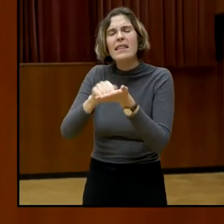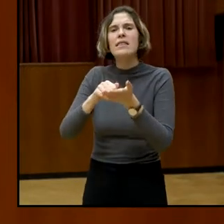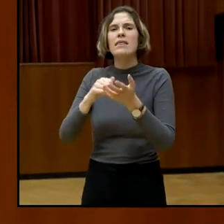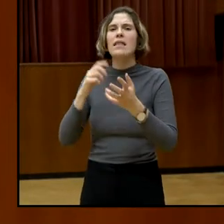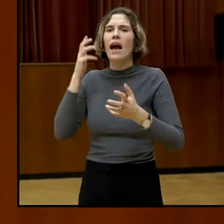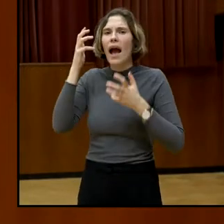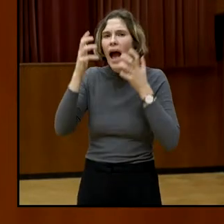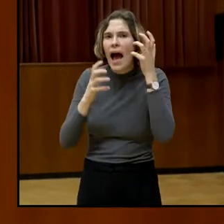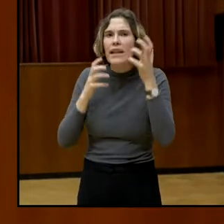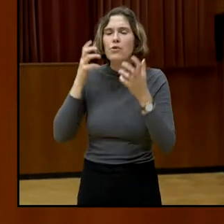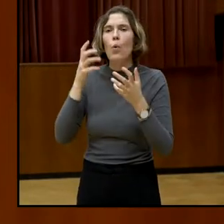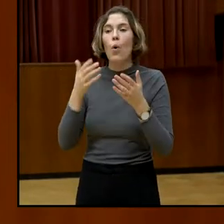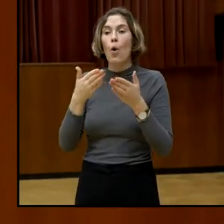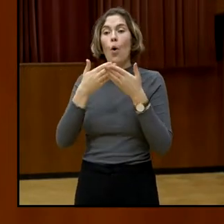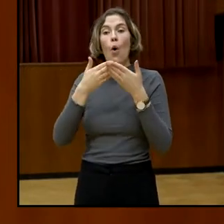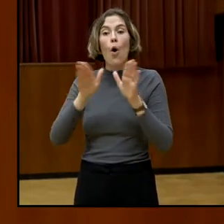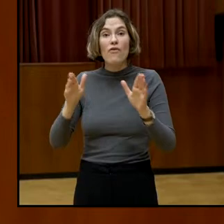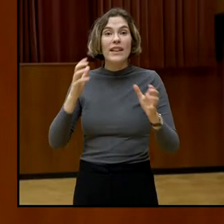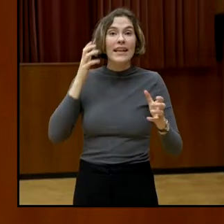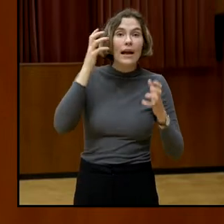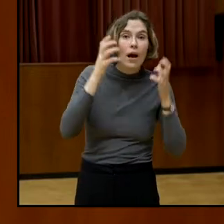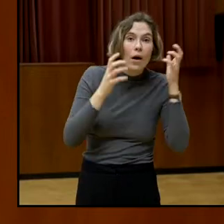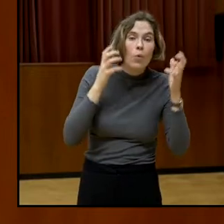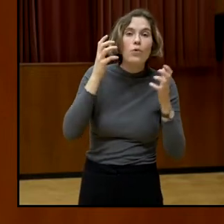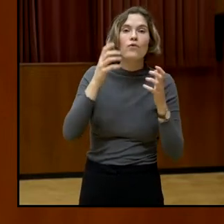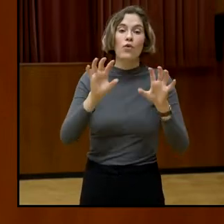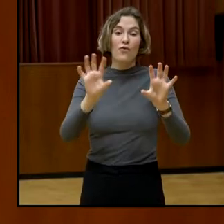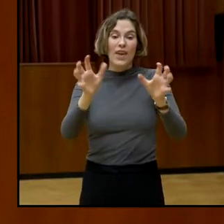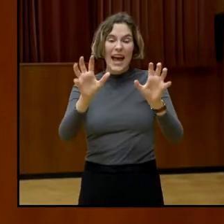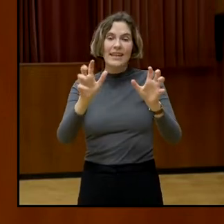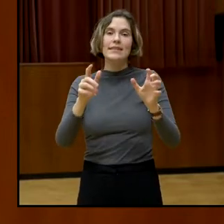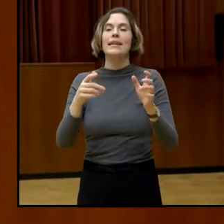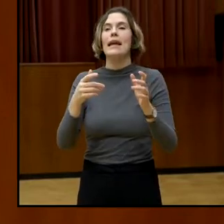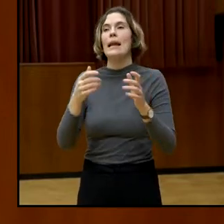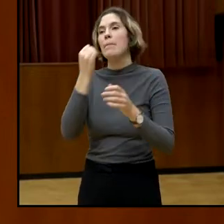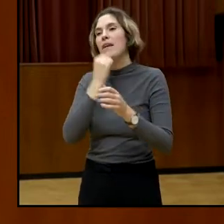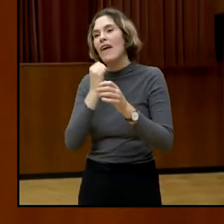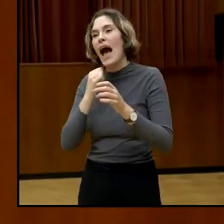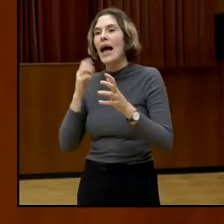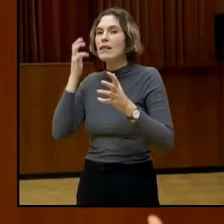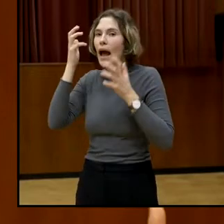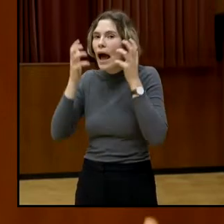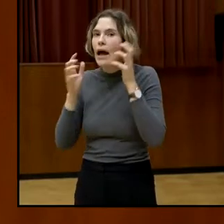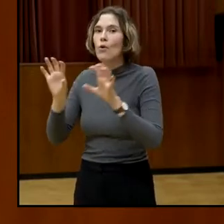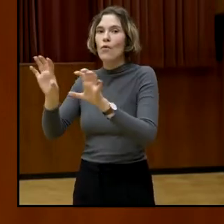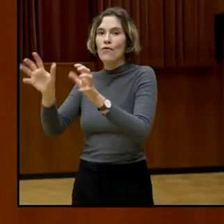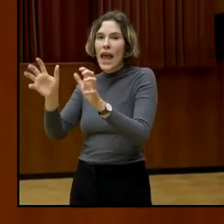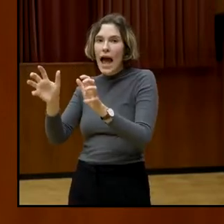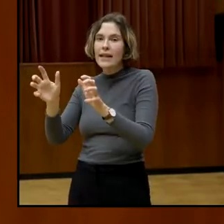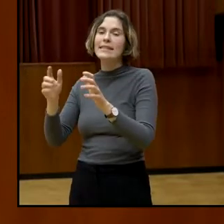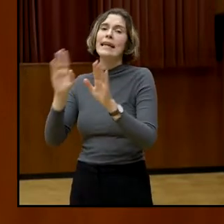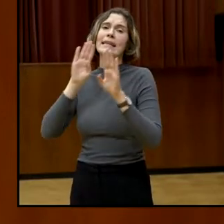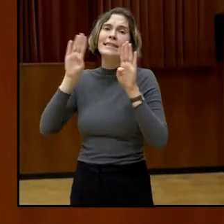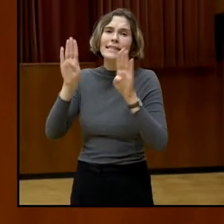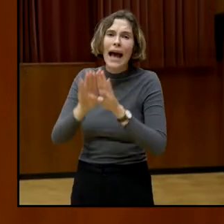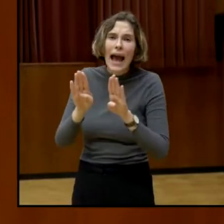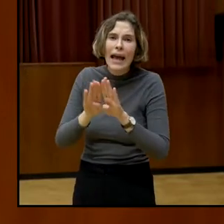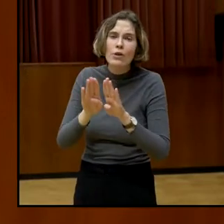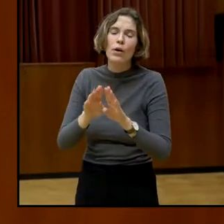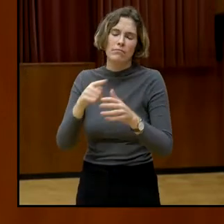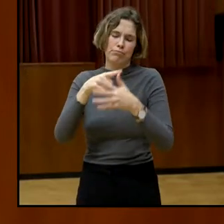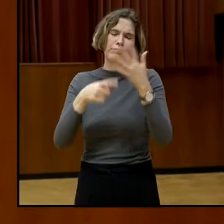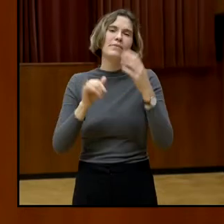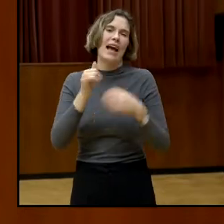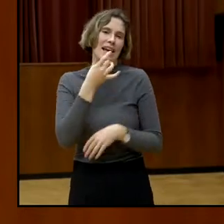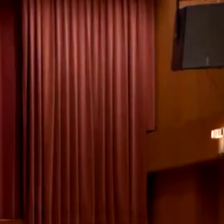Öffentlicher Rundfunk, privater Rundfunk, Fernsehen, Radio, Zeitungen. Wie stark ist Ihr Vertrauen in all diese Medien, genannt hast? Auf